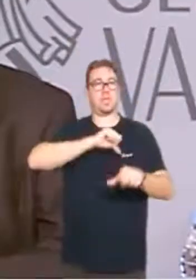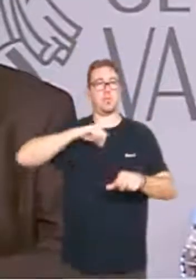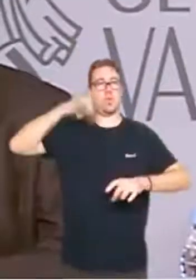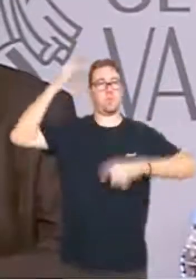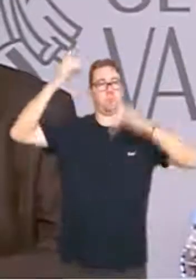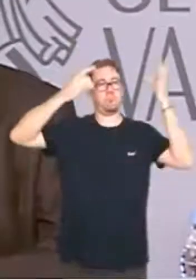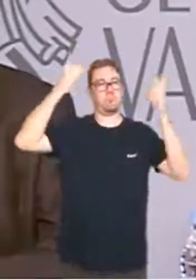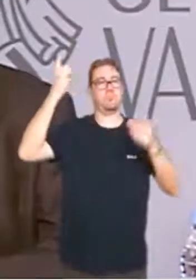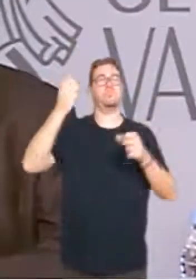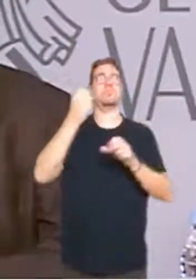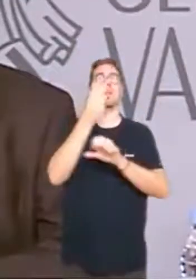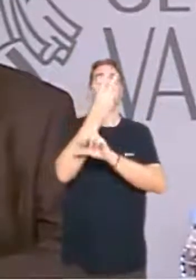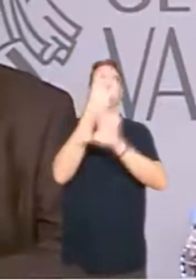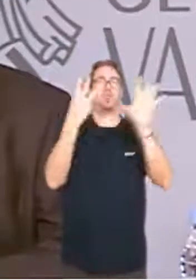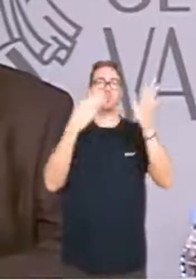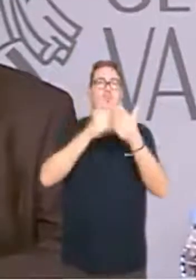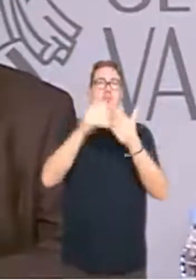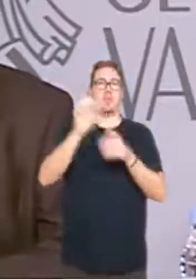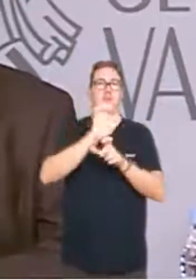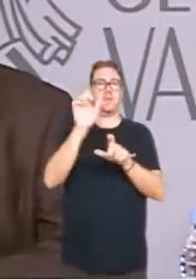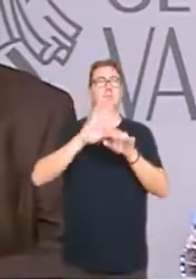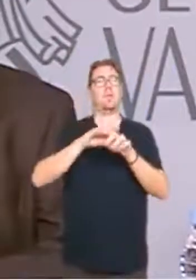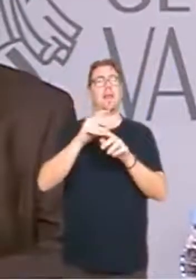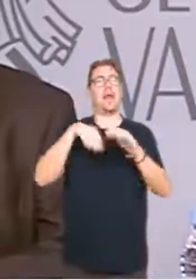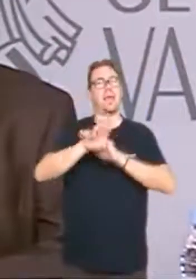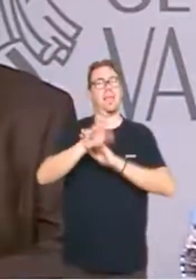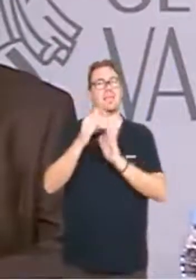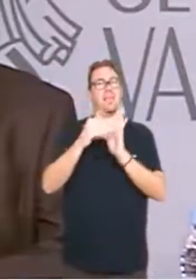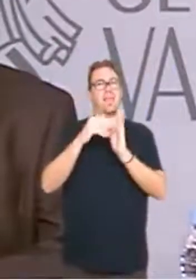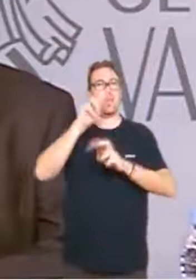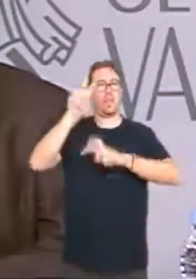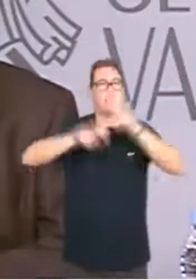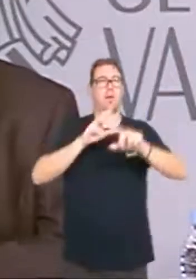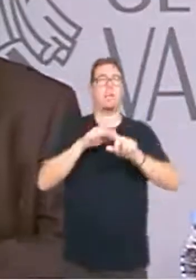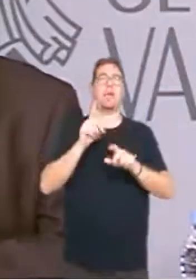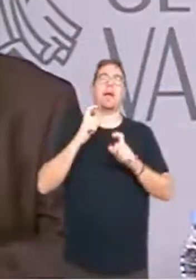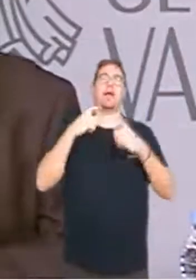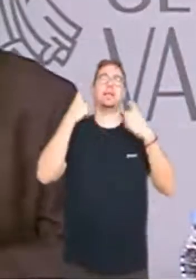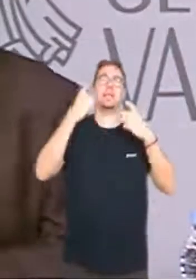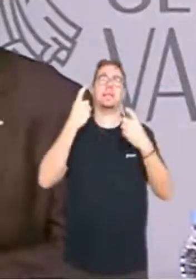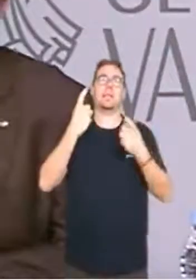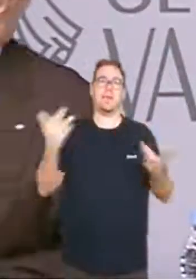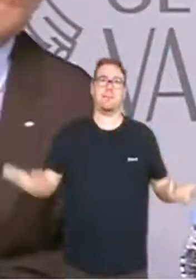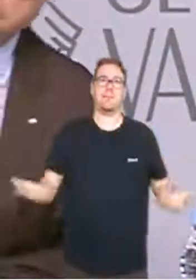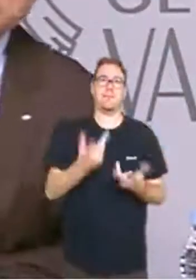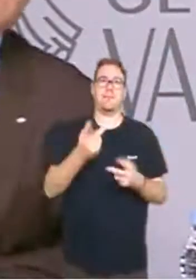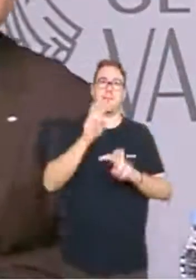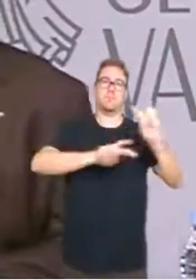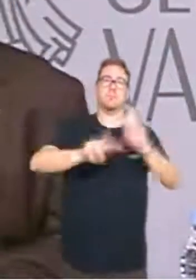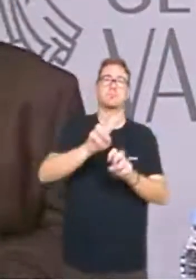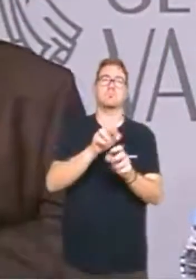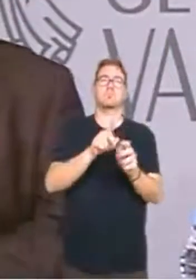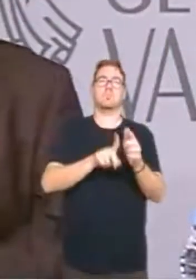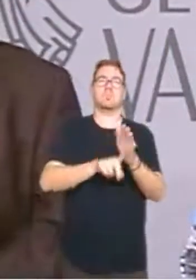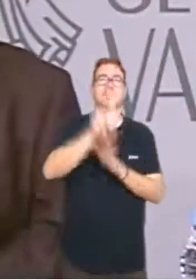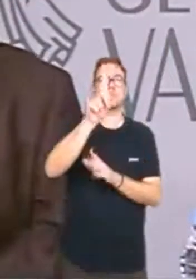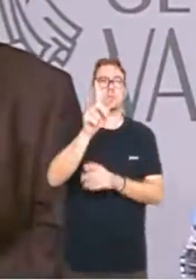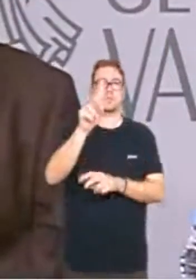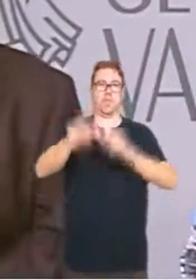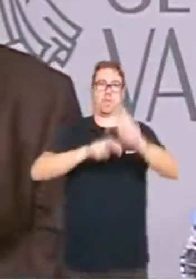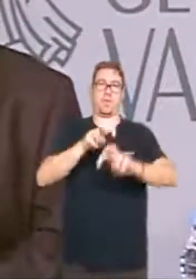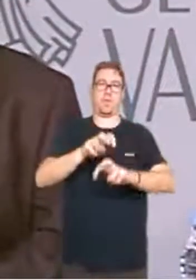i 28 milions per a l'Agència Valenciana de la Innovació amb l'objectiu de promocionar la recerca i el desenvolupament i la innovació.